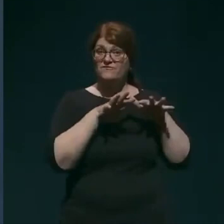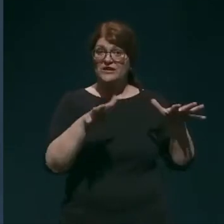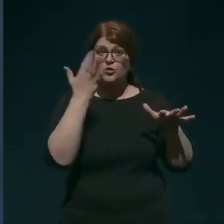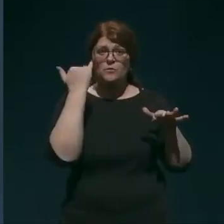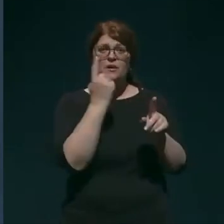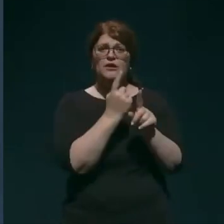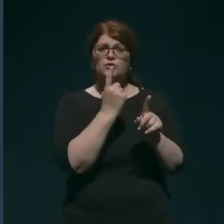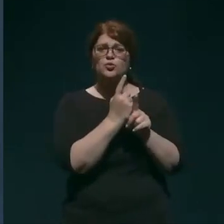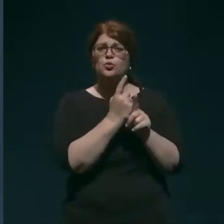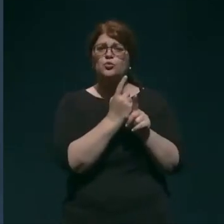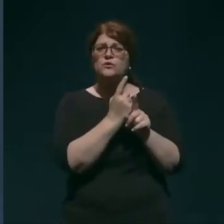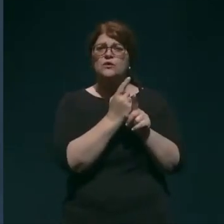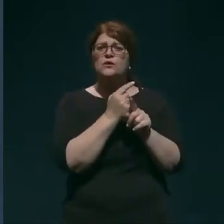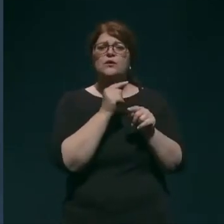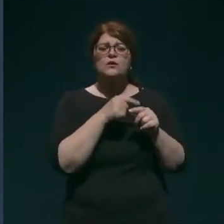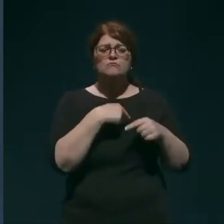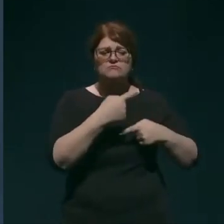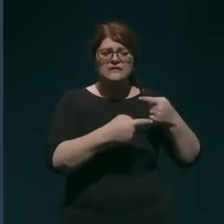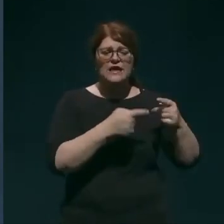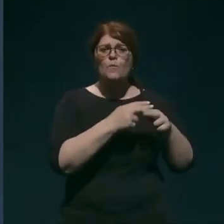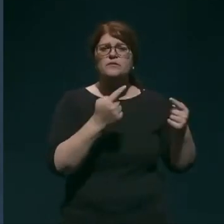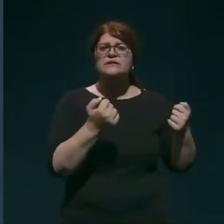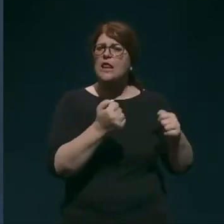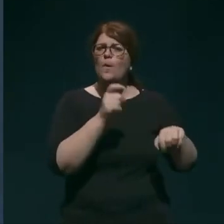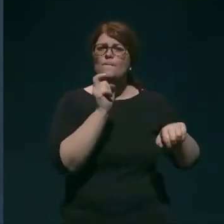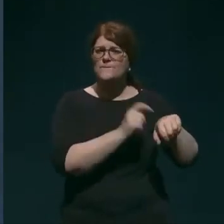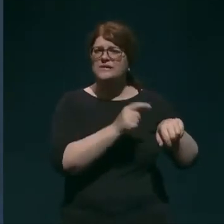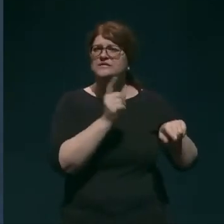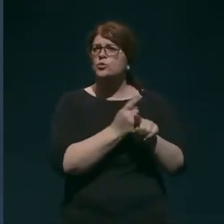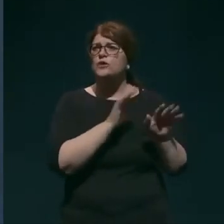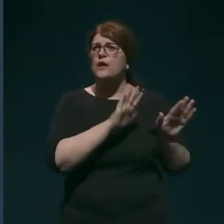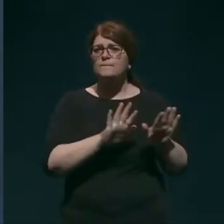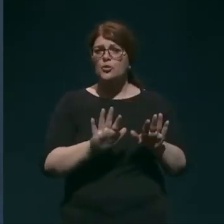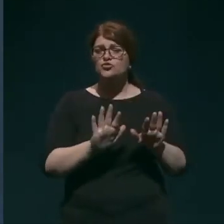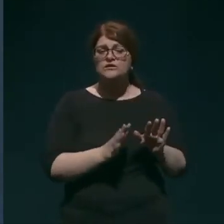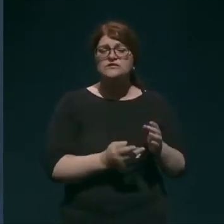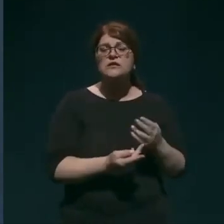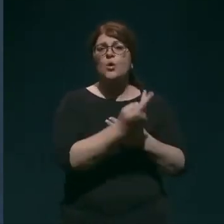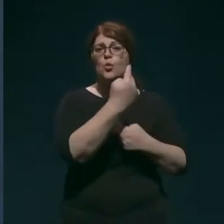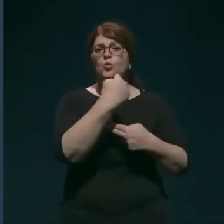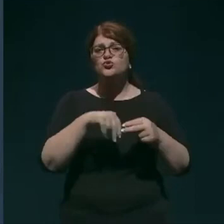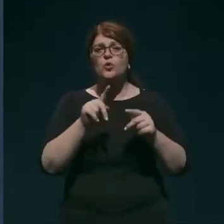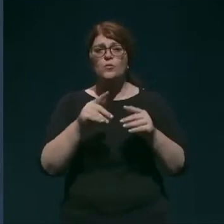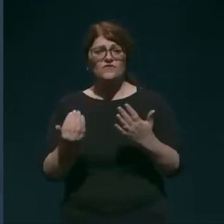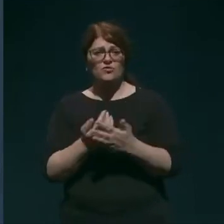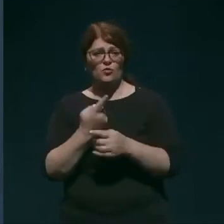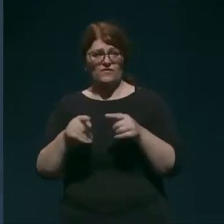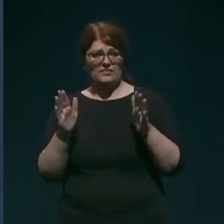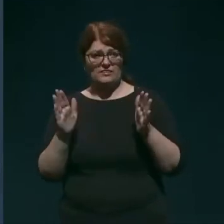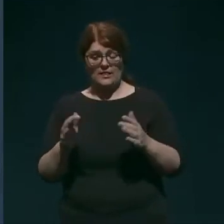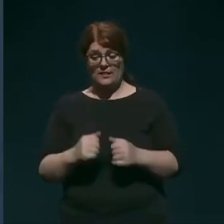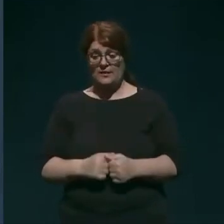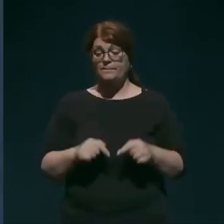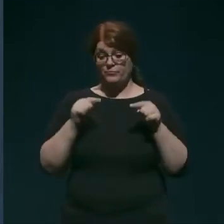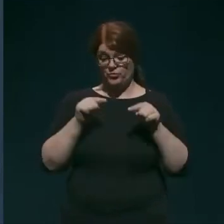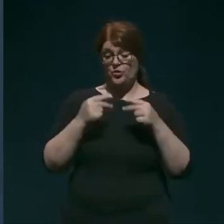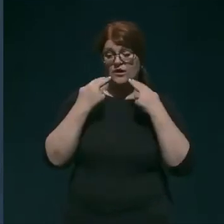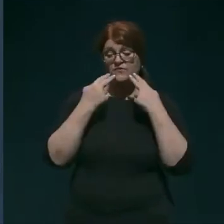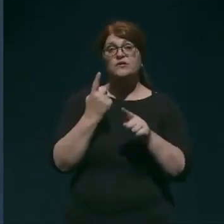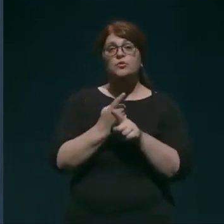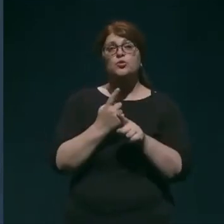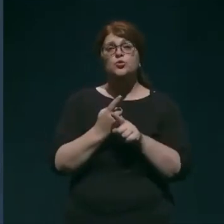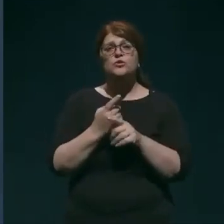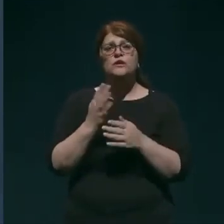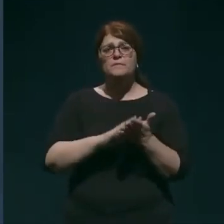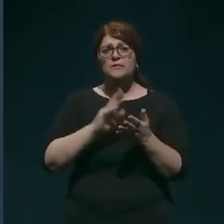tekom epidemije zelo prizadeta, tudi počasi vstopa v to novo fazo. V tej novi fazi, ko vidimo tudi primiri v